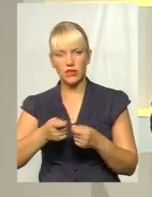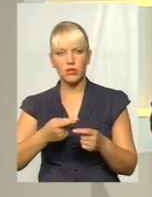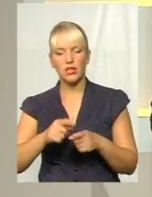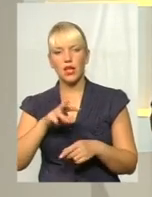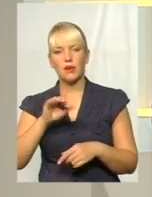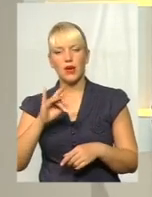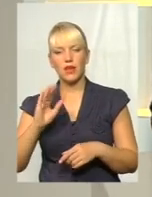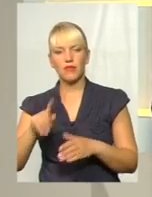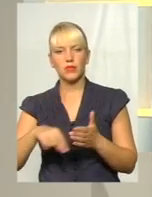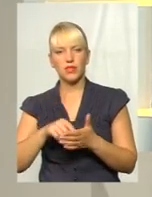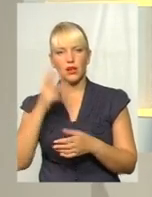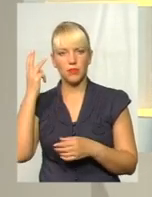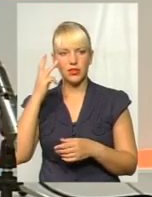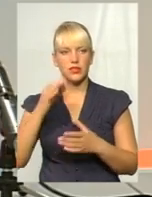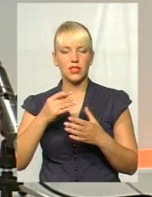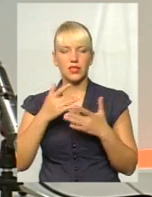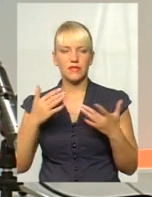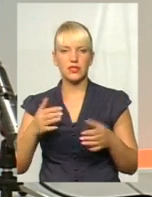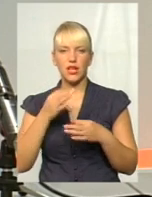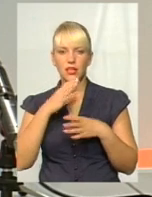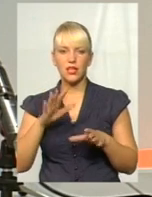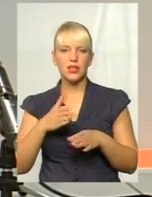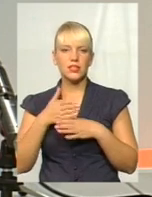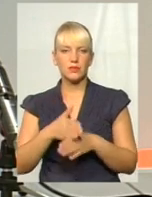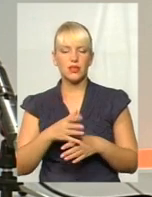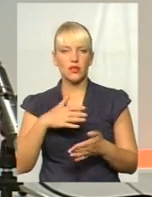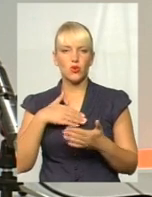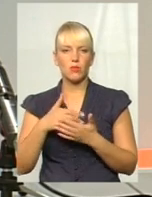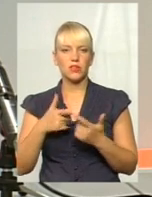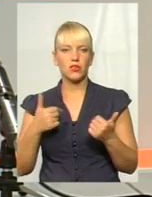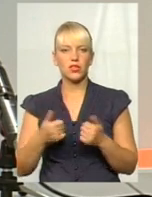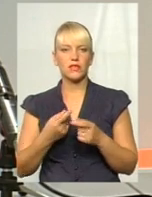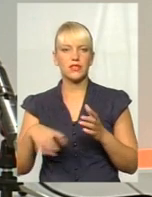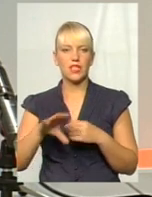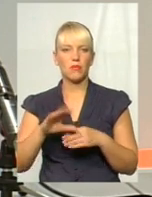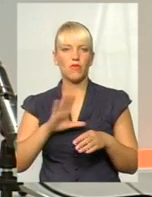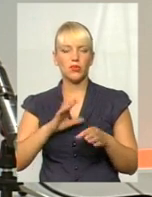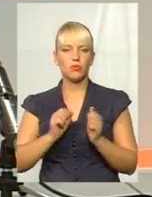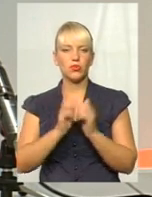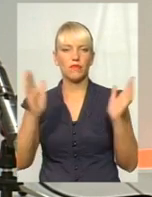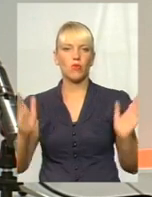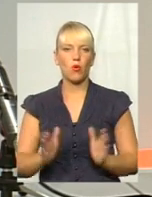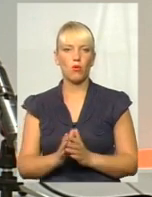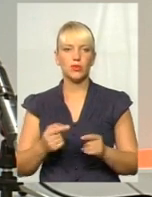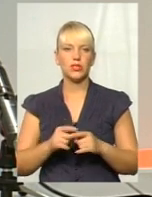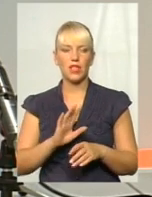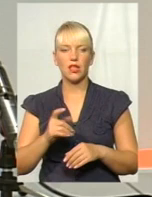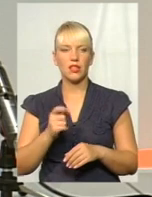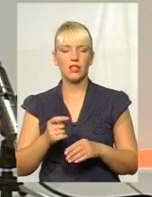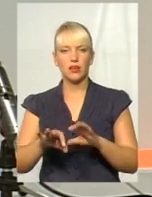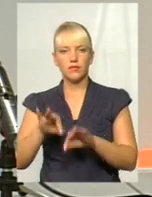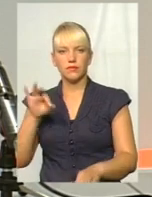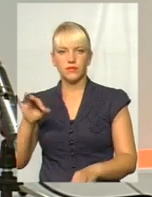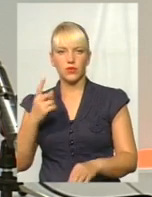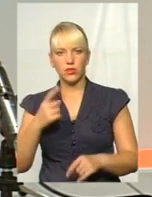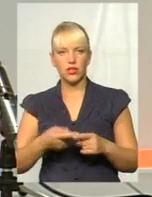Хмельницького, і всяке сприяння громадських організацій. Тобто це повинно бути все в комплексі, а не неодноразово десь там вирвано з контексту.